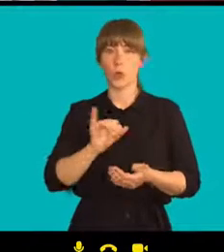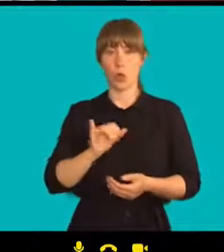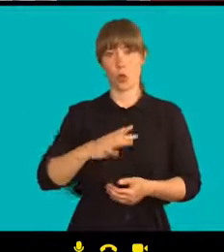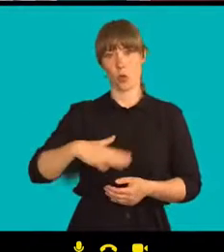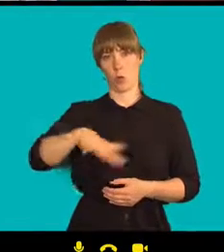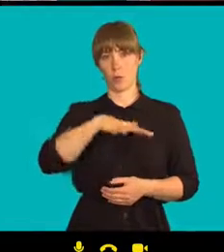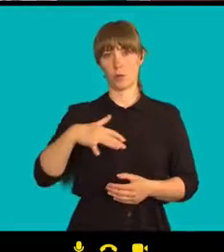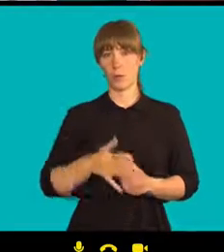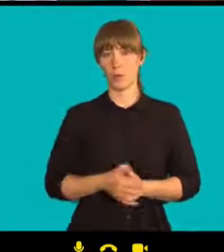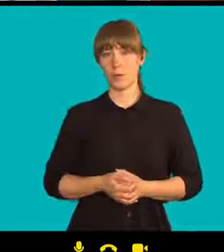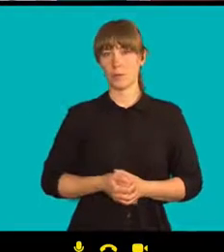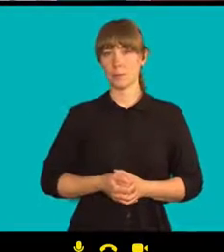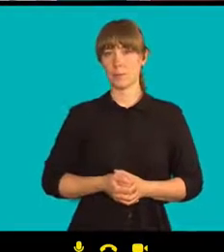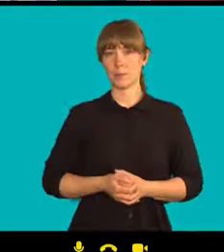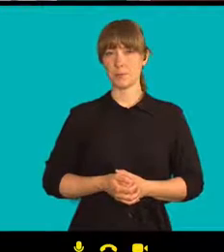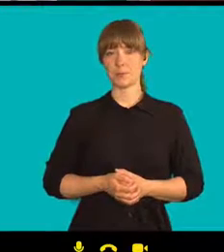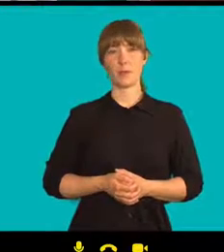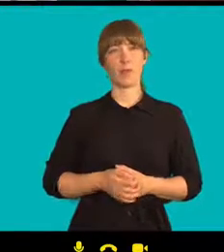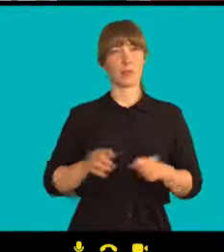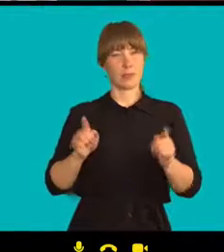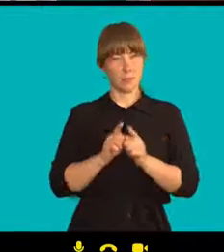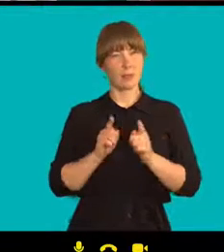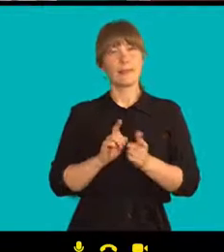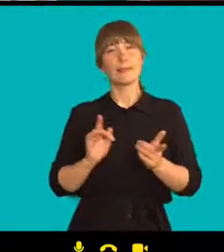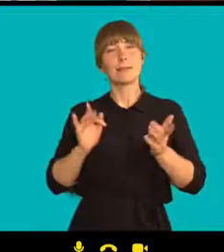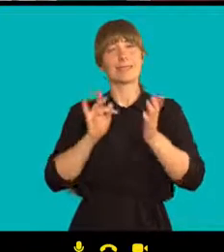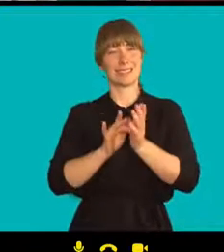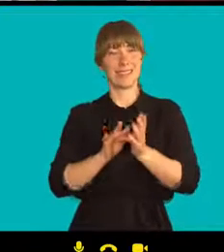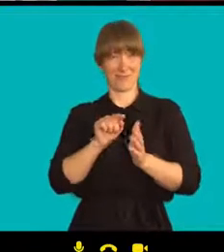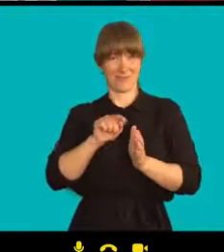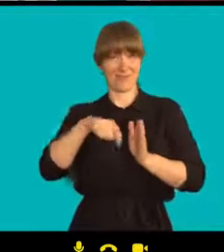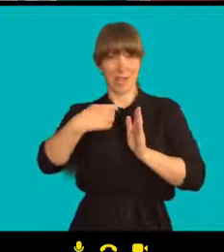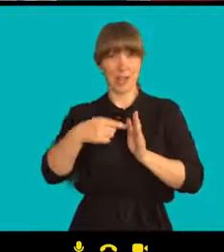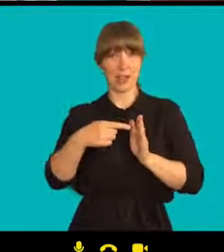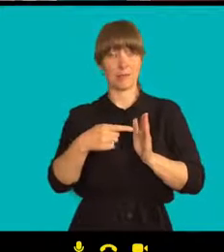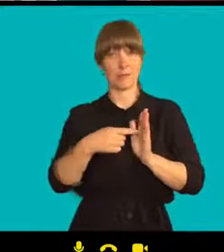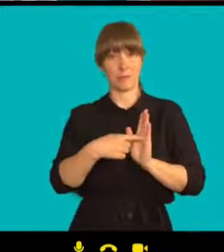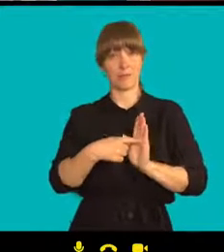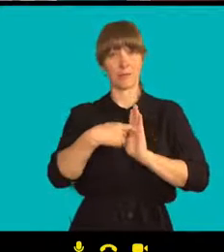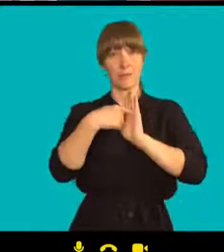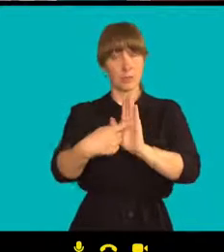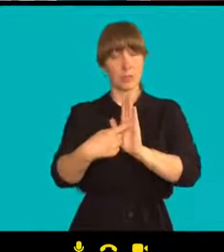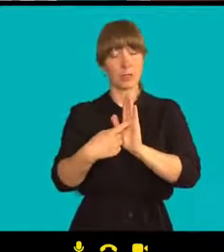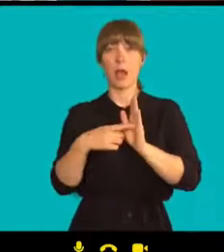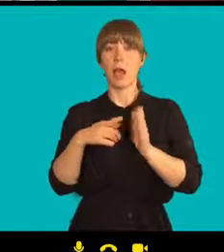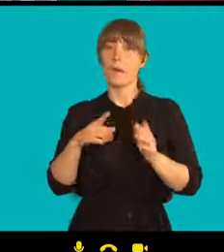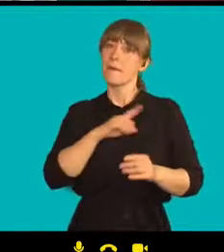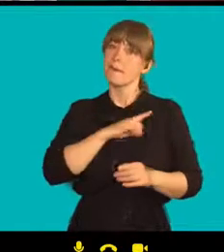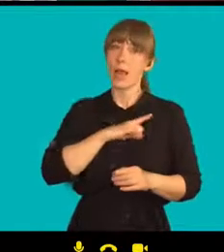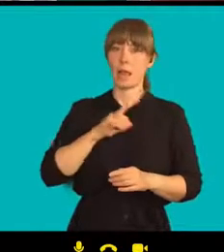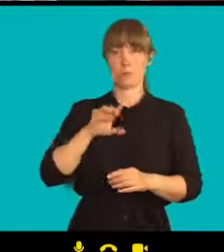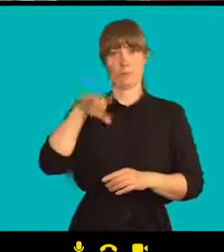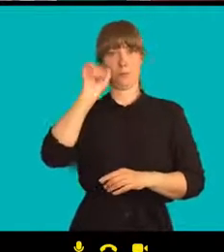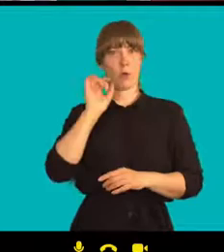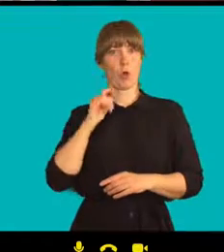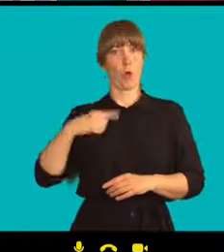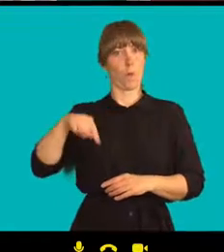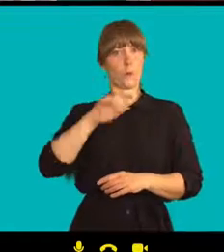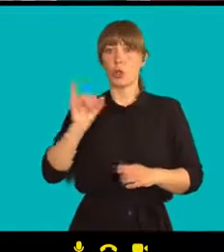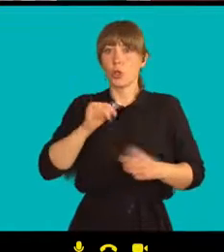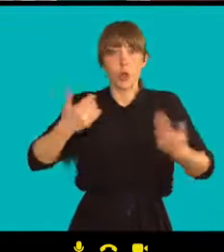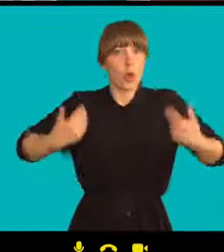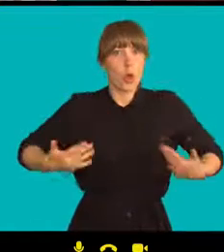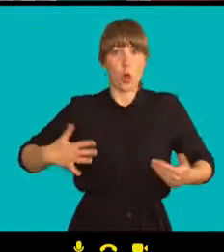A také s tím způsobem film Courage byl také o tom, aby se pochopili, kdo jsme. Jako filmař, to byla jedna z